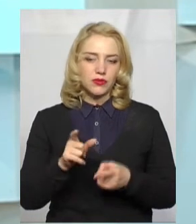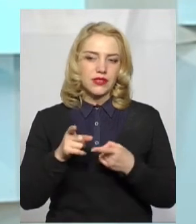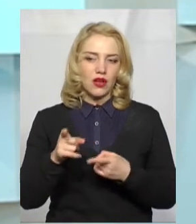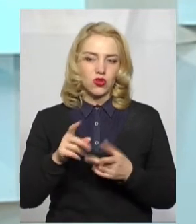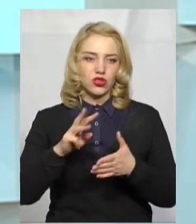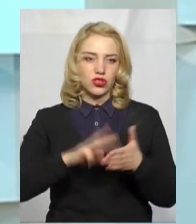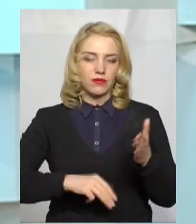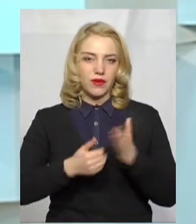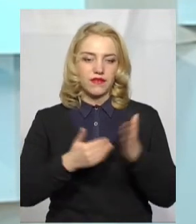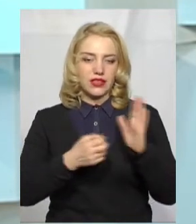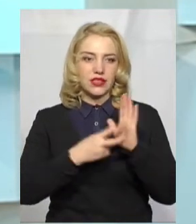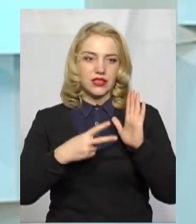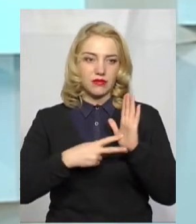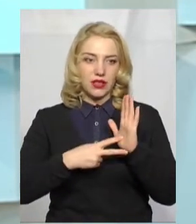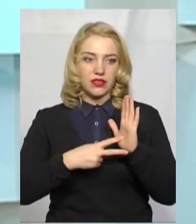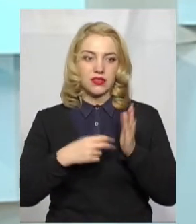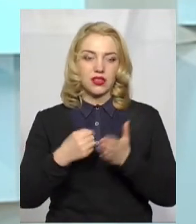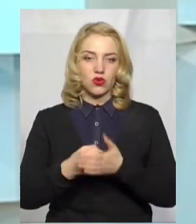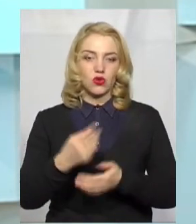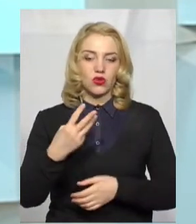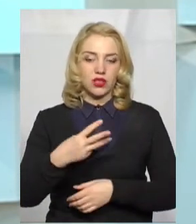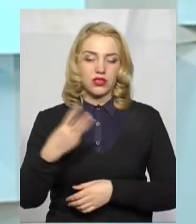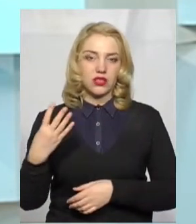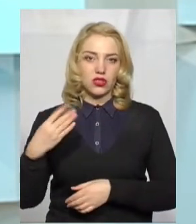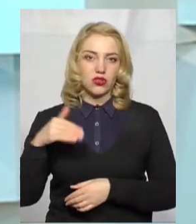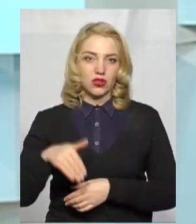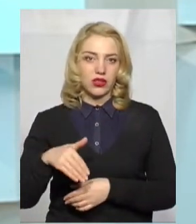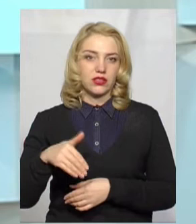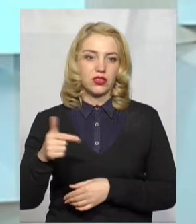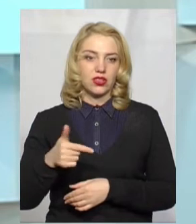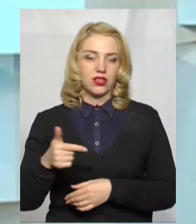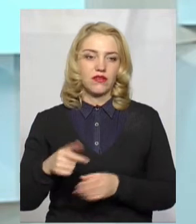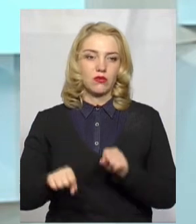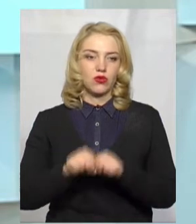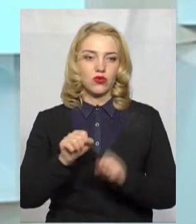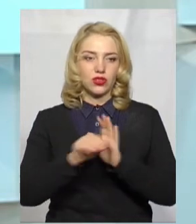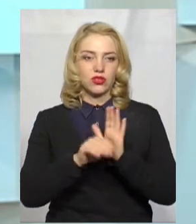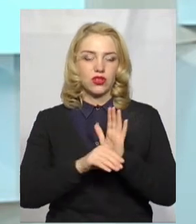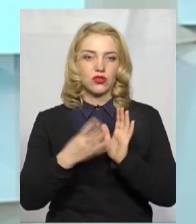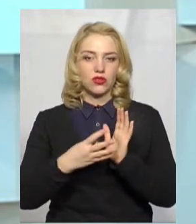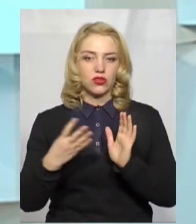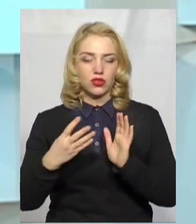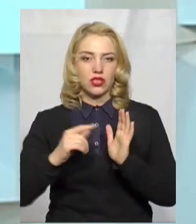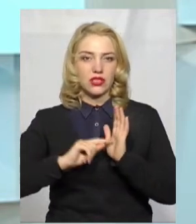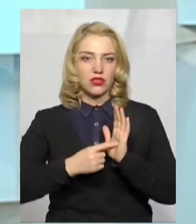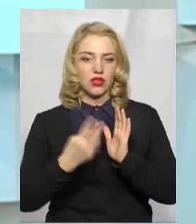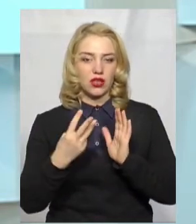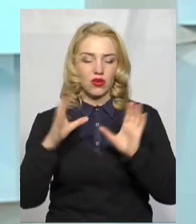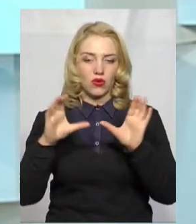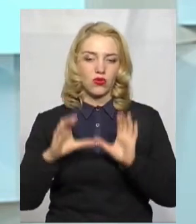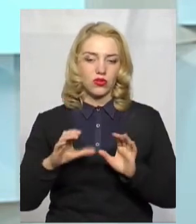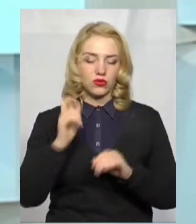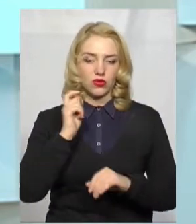штраф 18 до 34 тисяч гривень за порушення якраз статті 44 зі значком 3 Кодексу України про